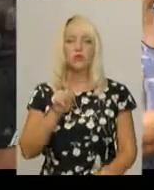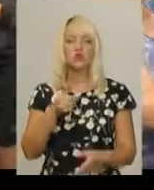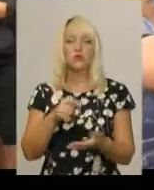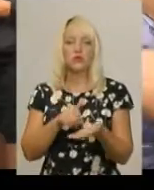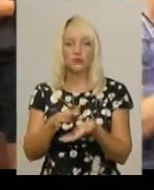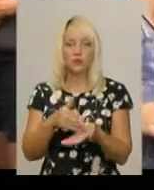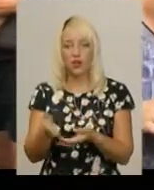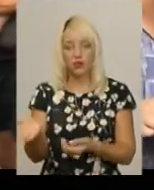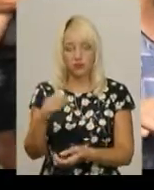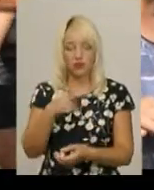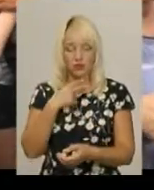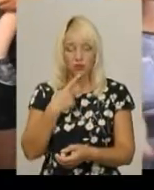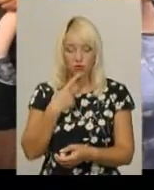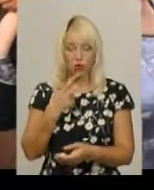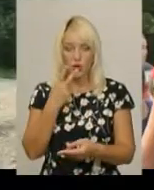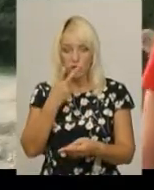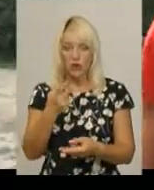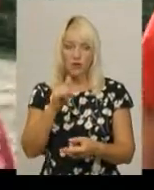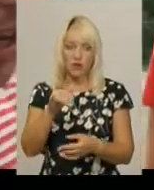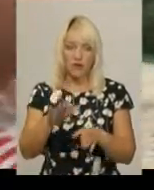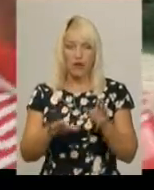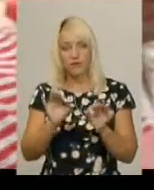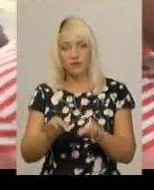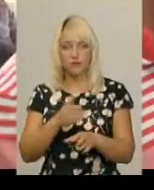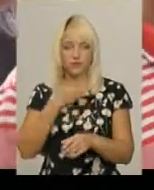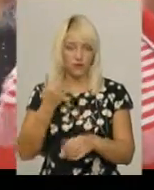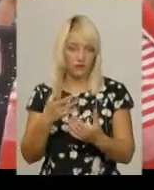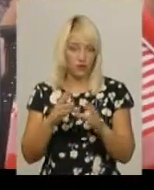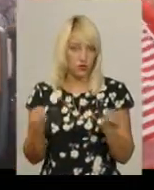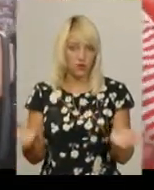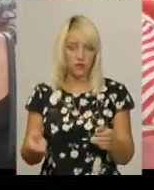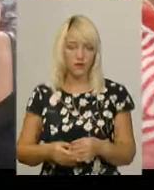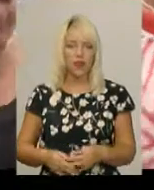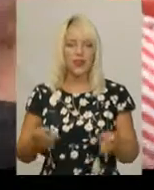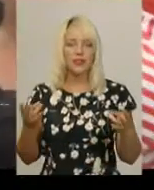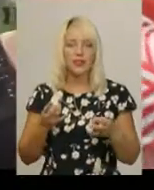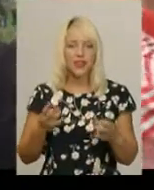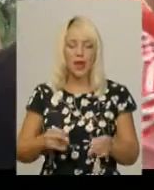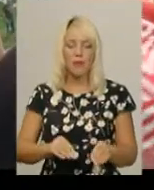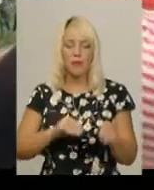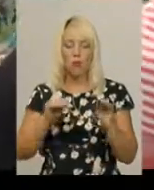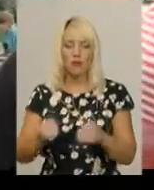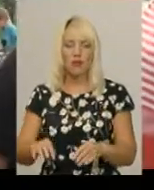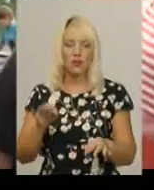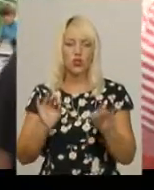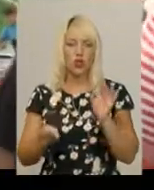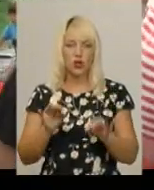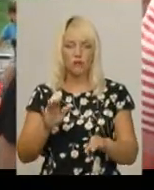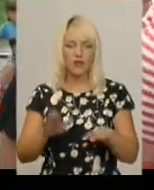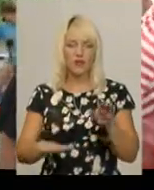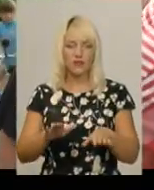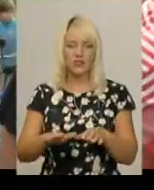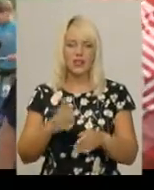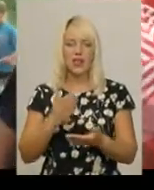що ви не везете вищі норми, і все. Потрібно поставити нормально віса, йде для того площадка, будь ласка, хай їдуть